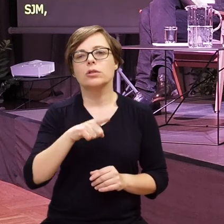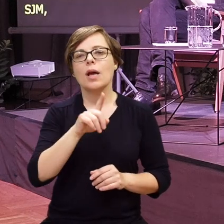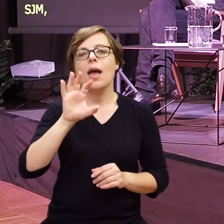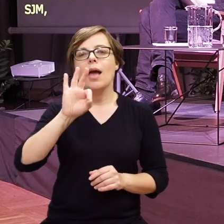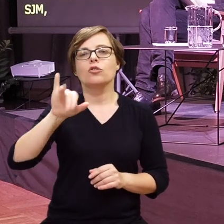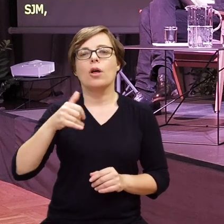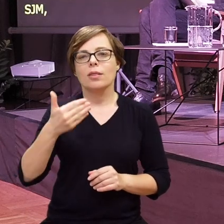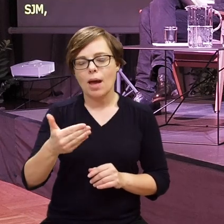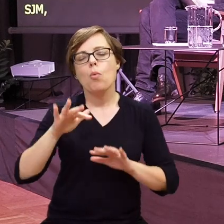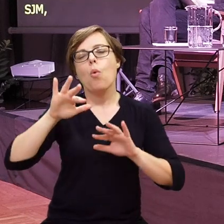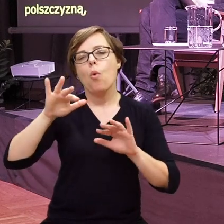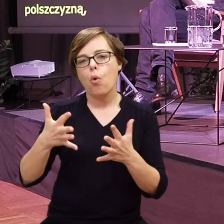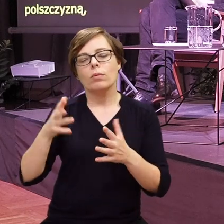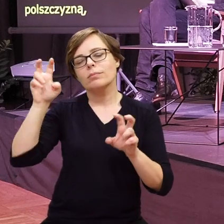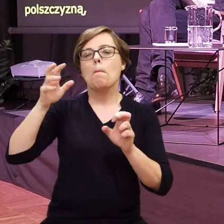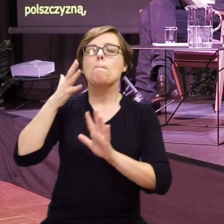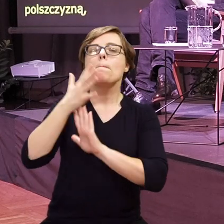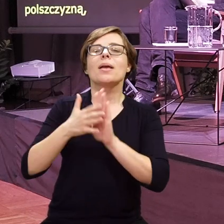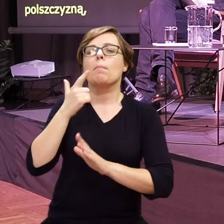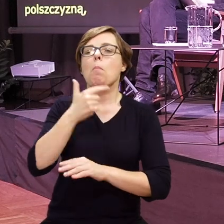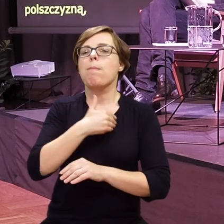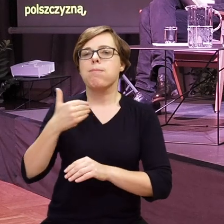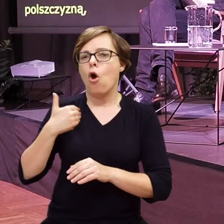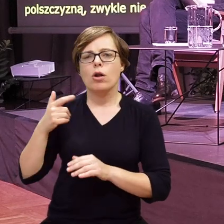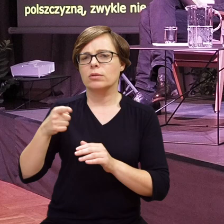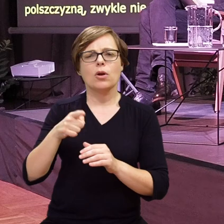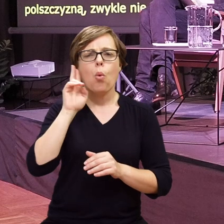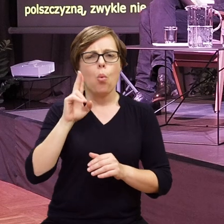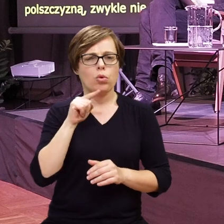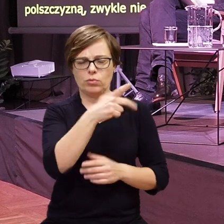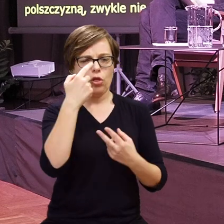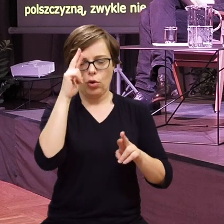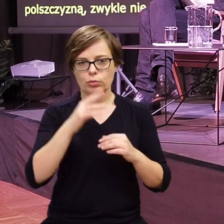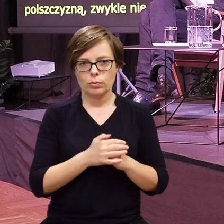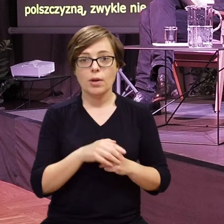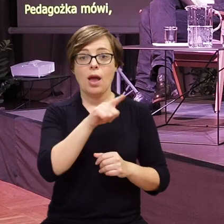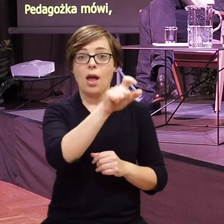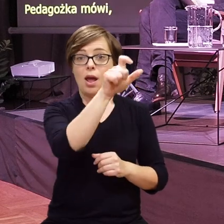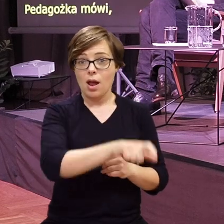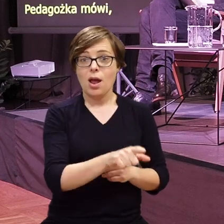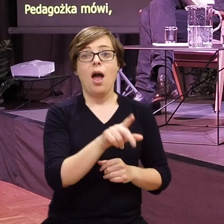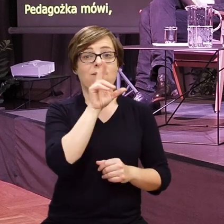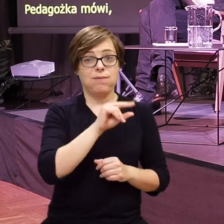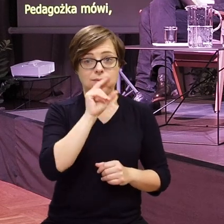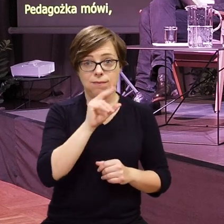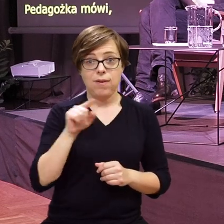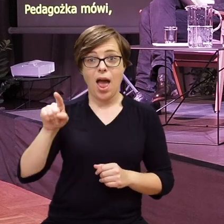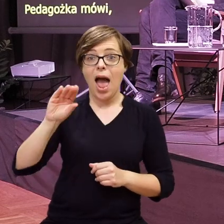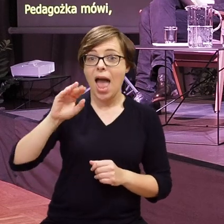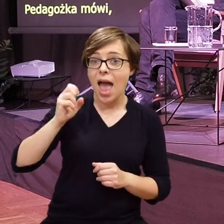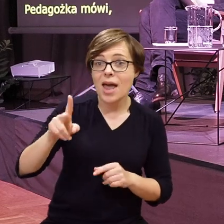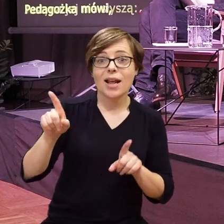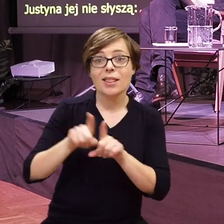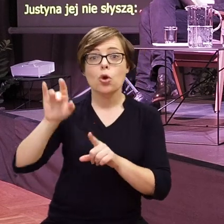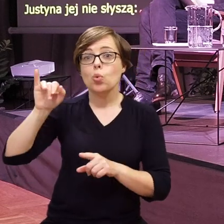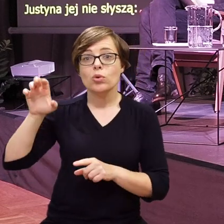miganą polszczyzną, zwykle nie rozumieją. Pedagożka mówi, mimo, że Eryk i Justyna jej nie słyszą.